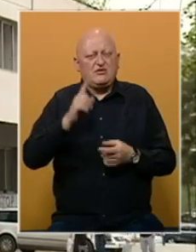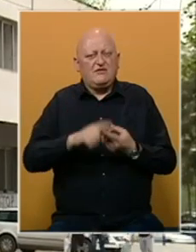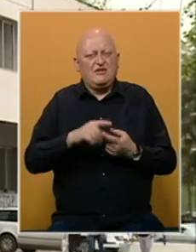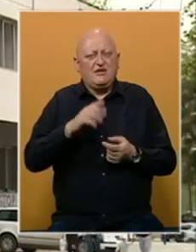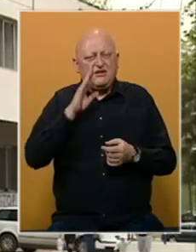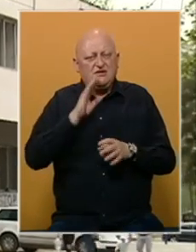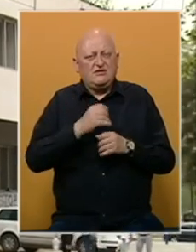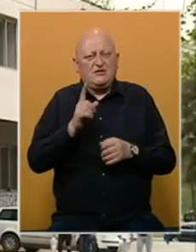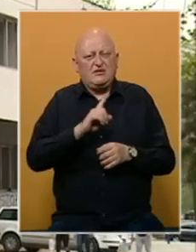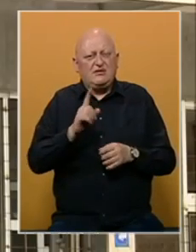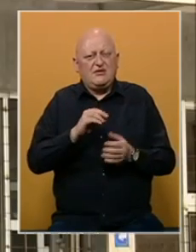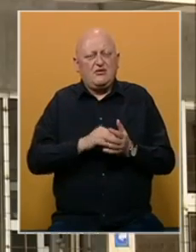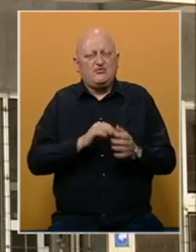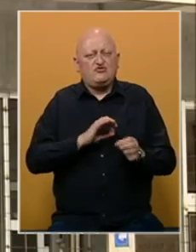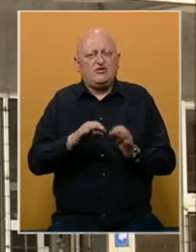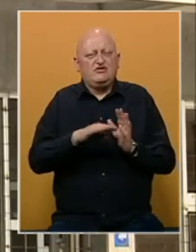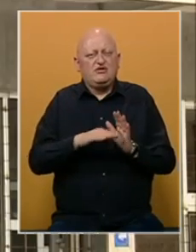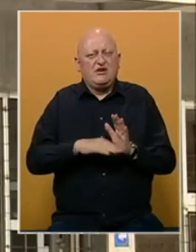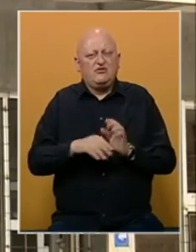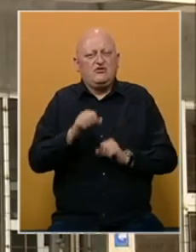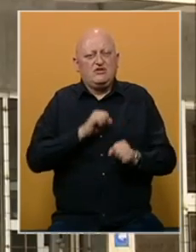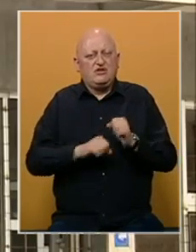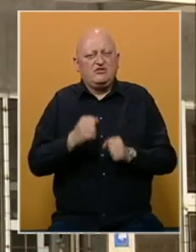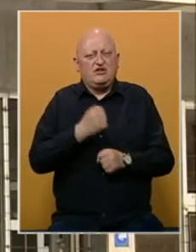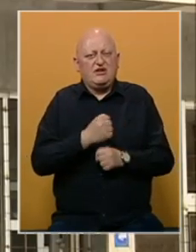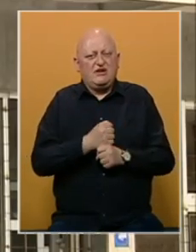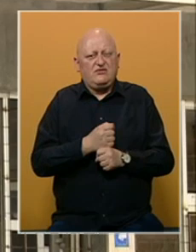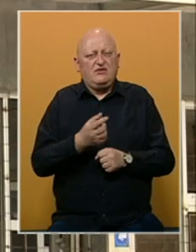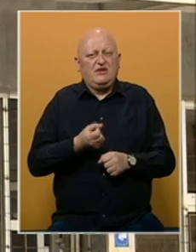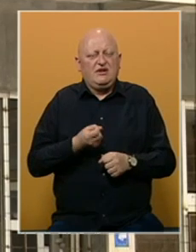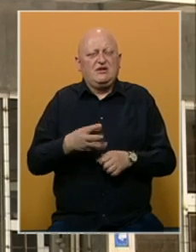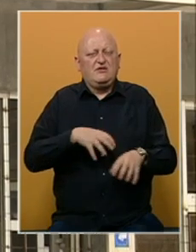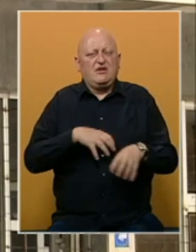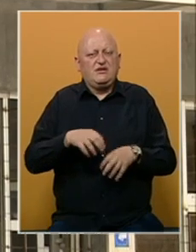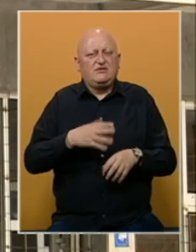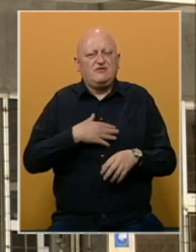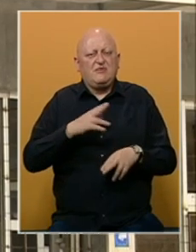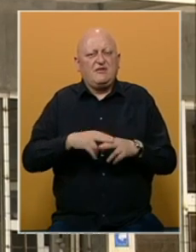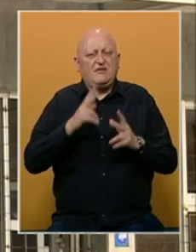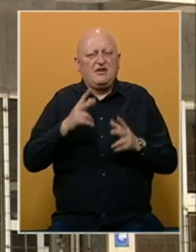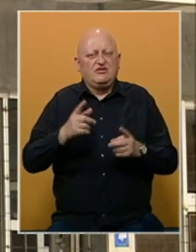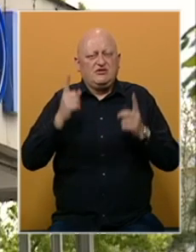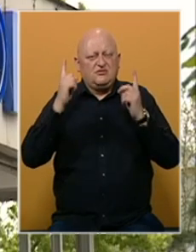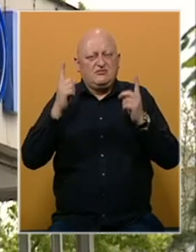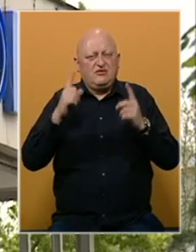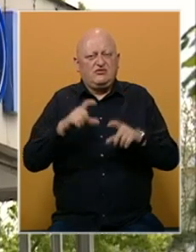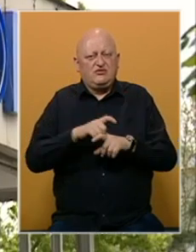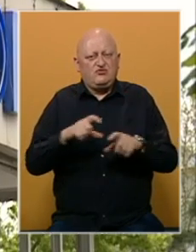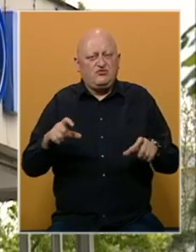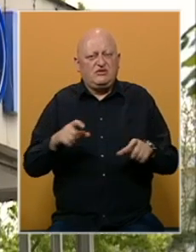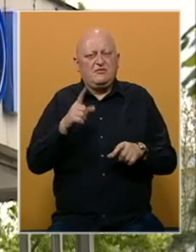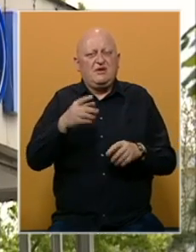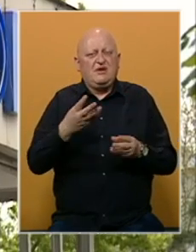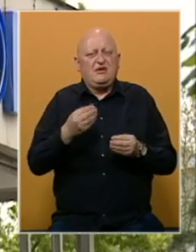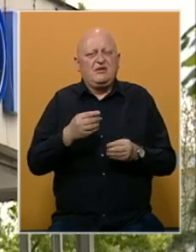upozorili da Federacija BiH nema još uređen zakon o zaštiti na radu. Da brojni radnici svoja prava traže pred pravosudnim